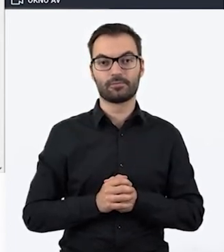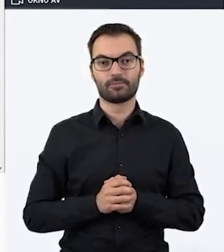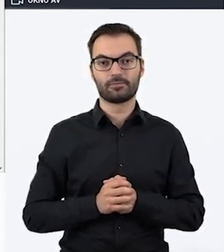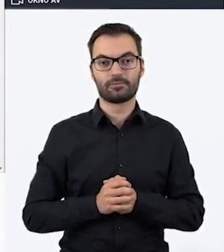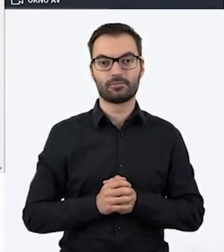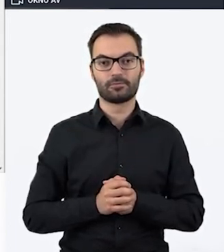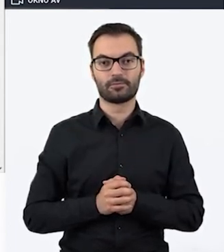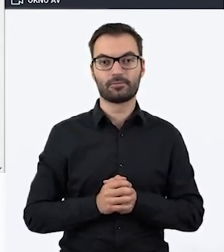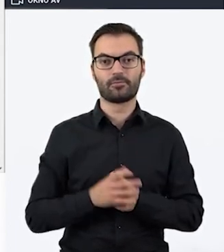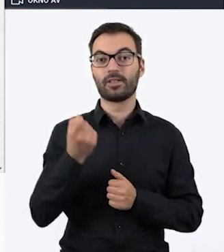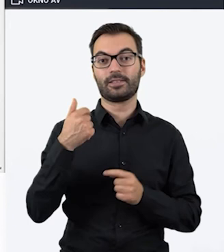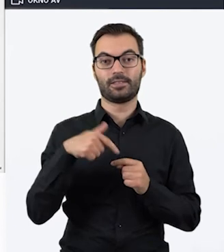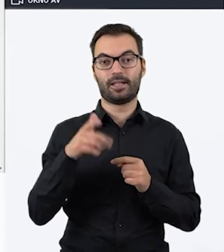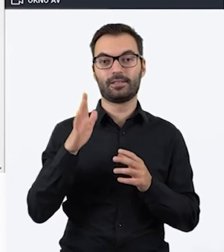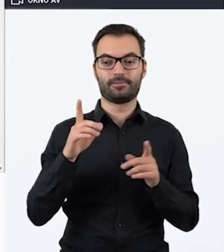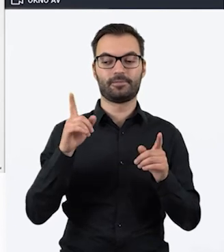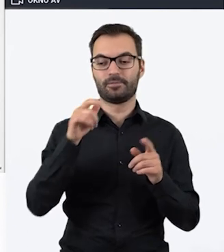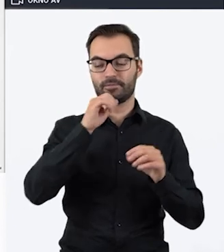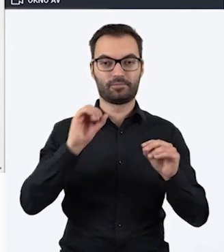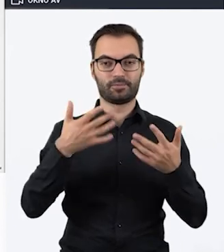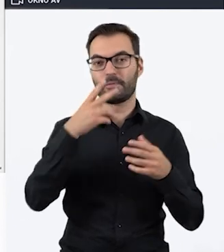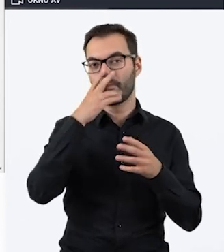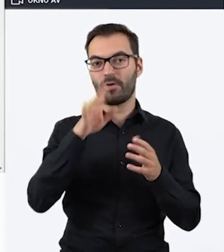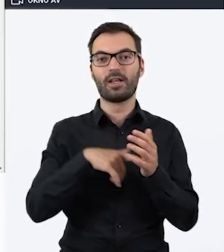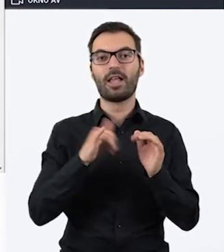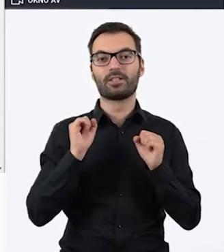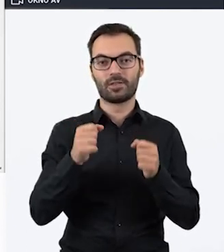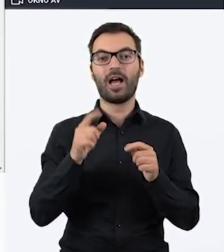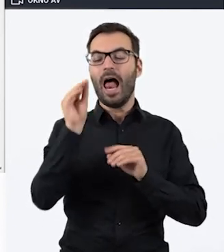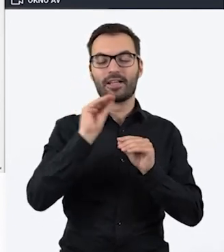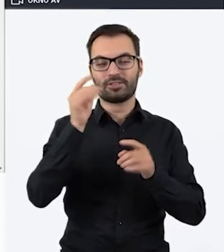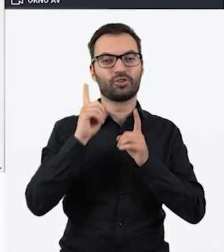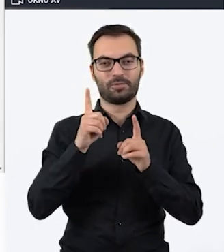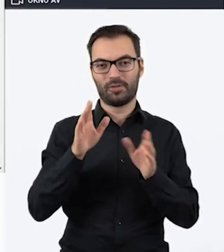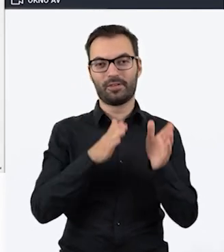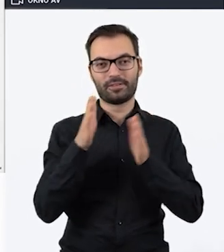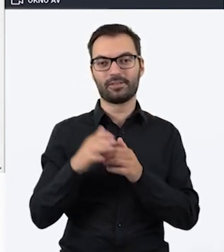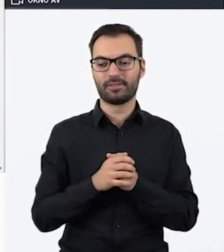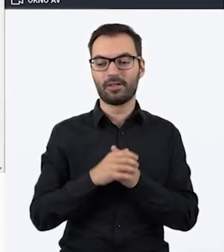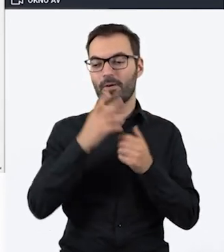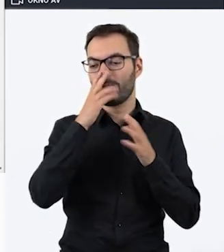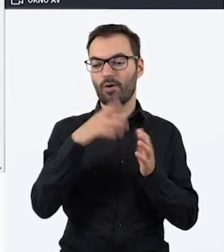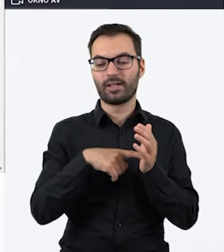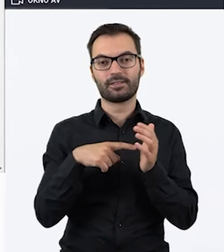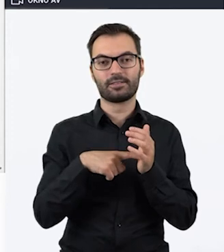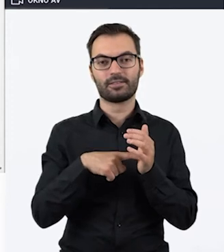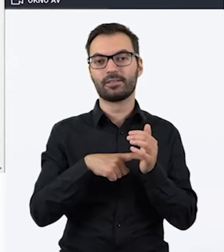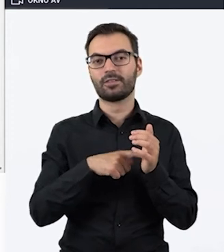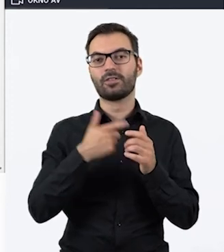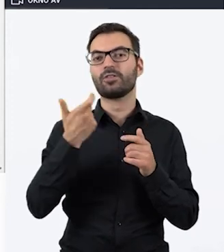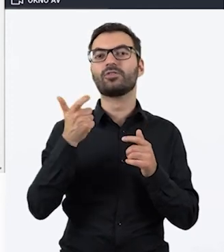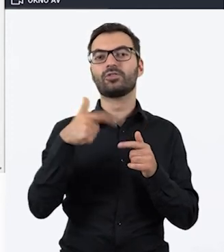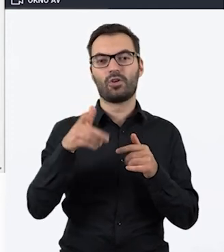bo za chwilę to wystartuję i pokażę, jak to działa, ale tak jeszcze szybciutko przejdę, żeby pokazać tak mniej więcej, co tutaj jeszcze